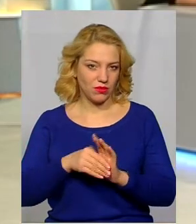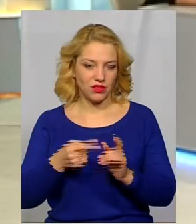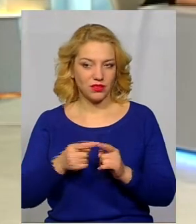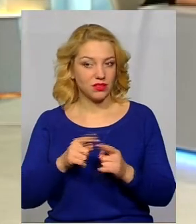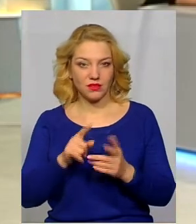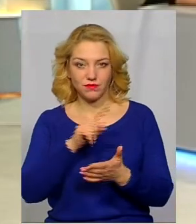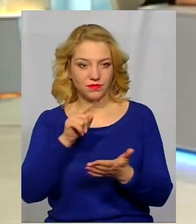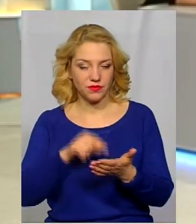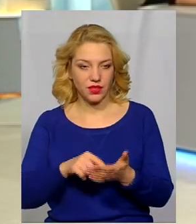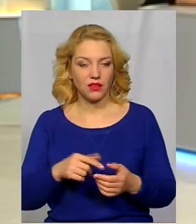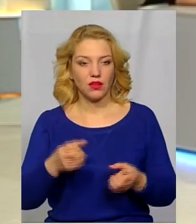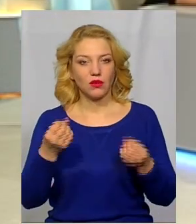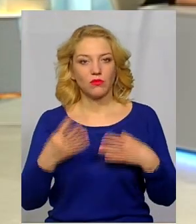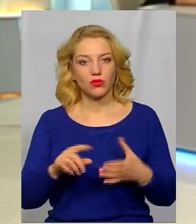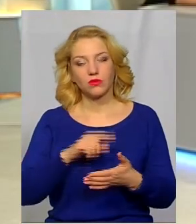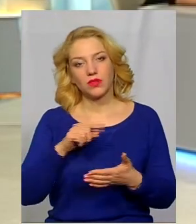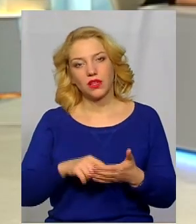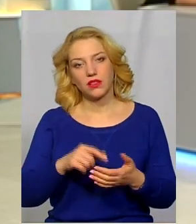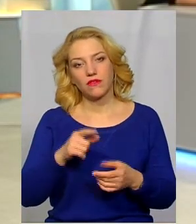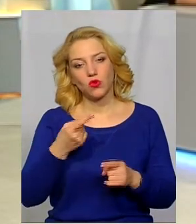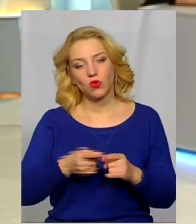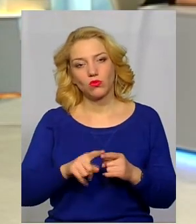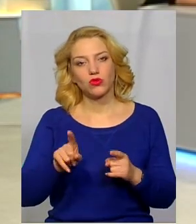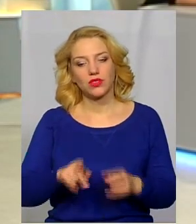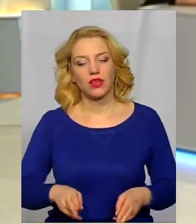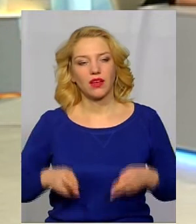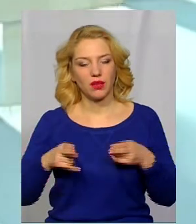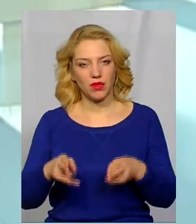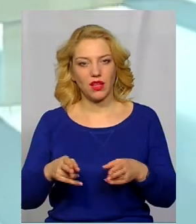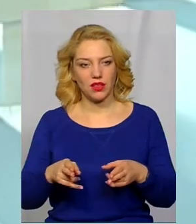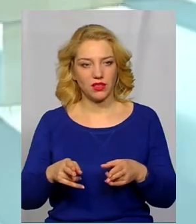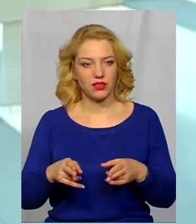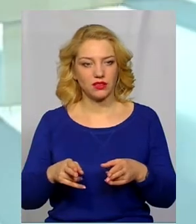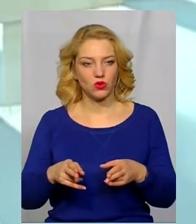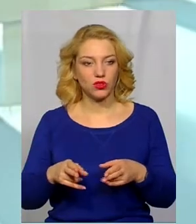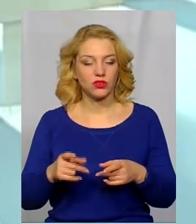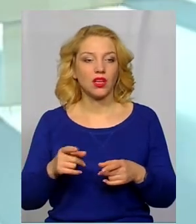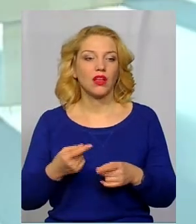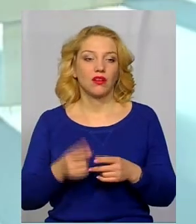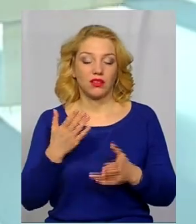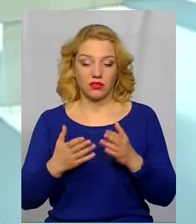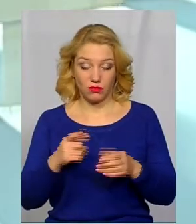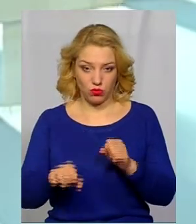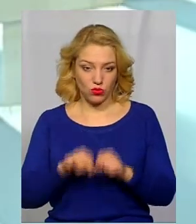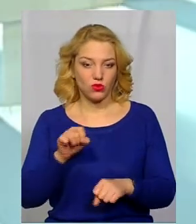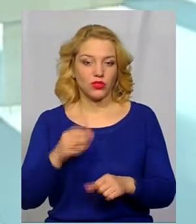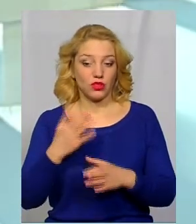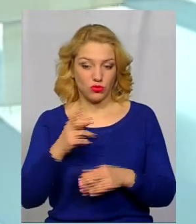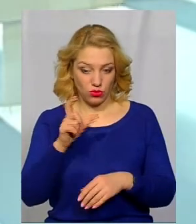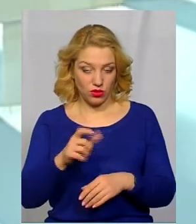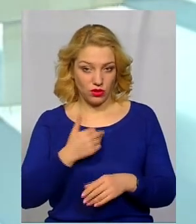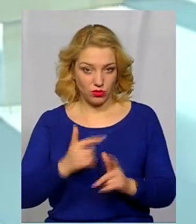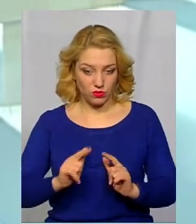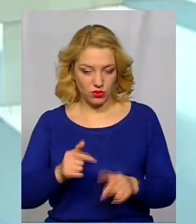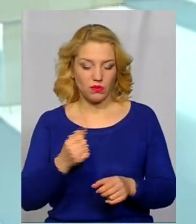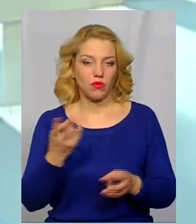Наприклад. Просто питання в тому, що це є кримінальний злочин, це є порушення. Якщо людина обирає певний напрямок, вона має працювати чесно. Це моя